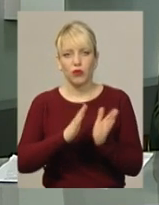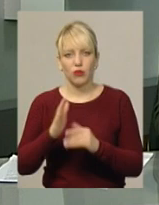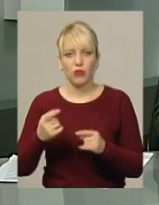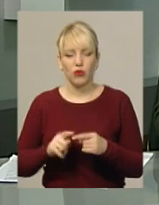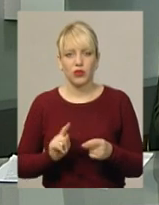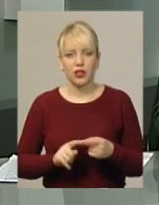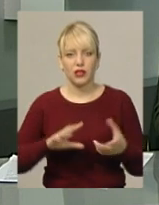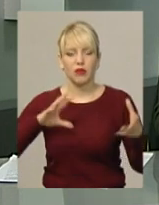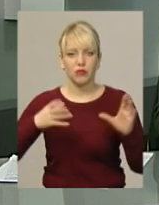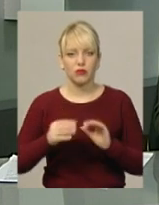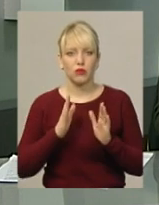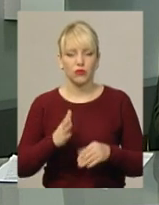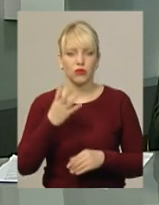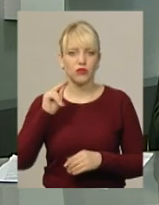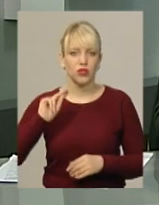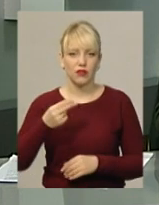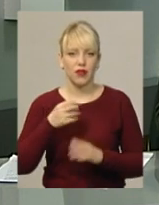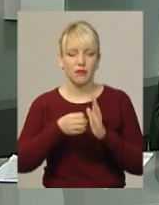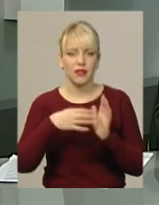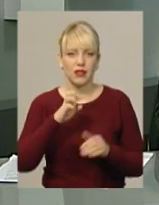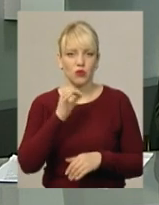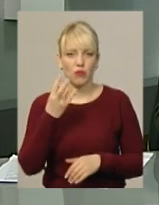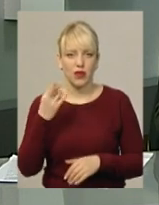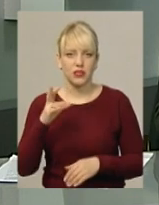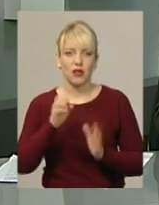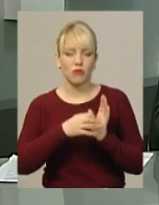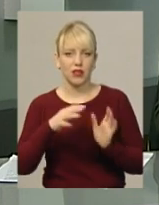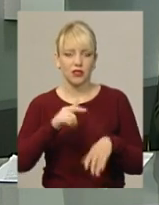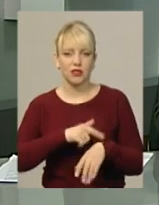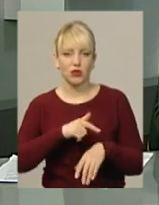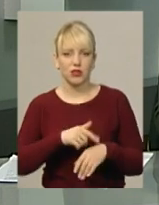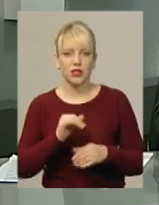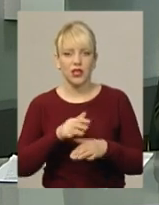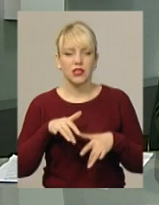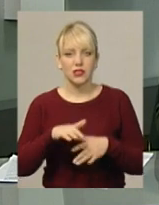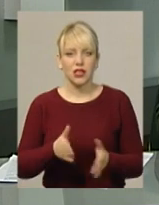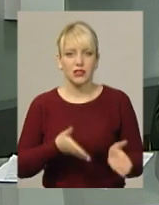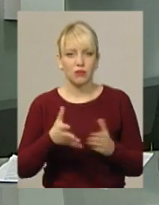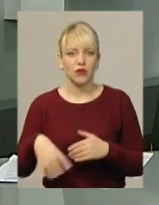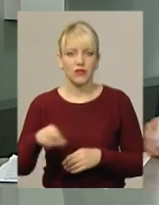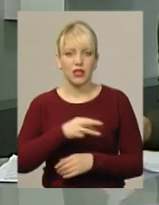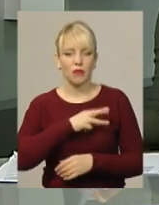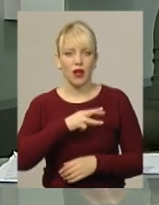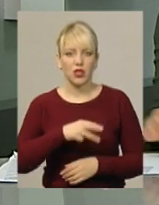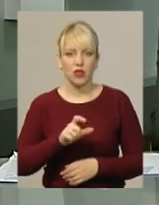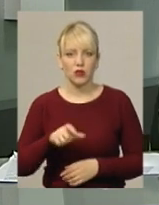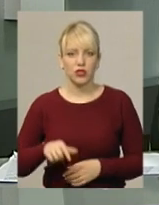Сліпун, підсумки підбиватимуть у четвер, 15 березня у 15-й годині. На захід запрошують всіх бажаючих.